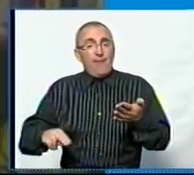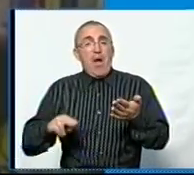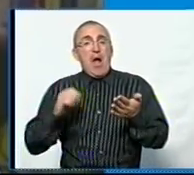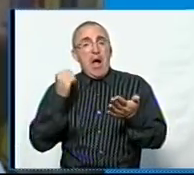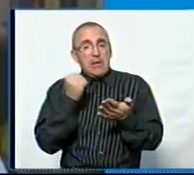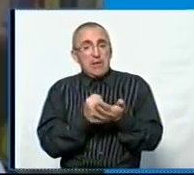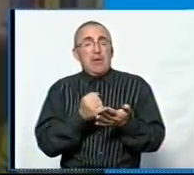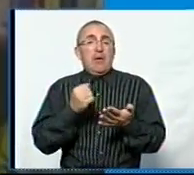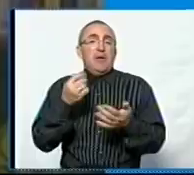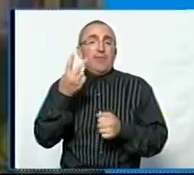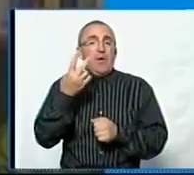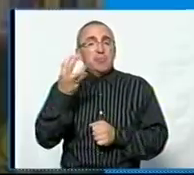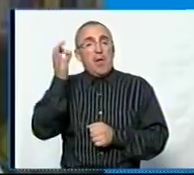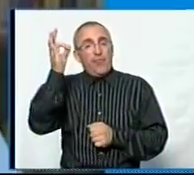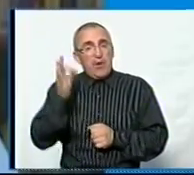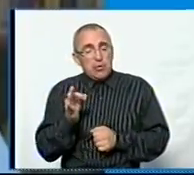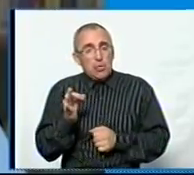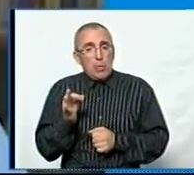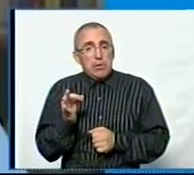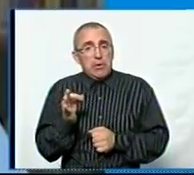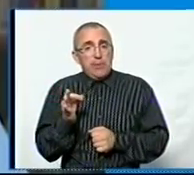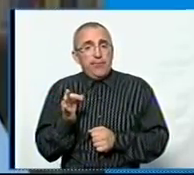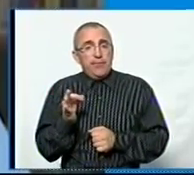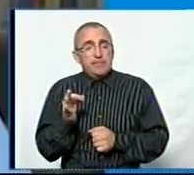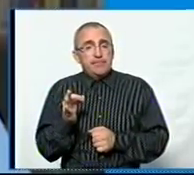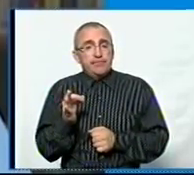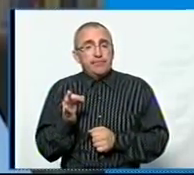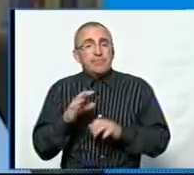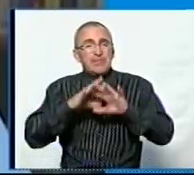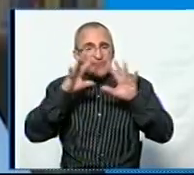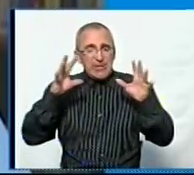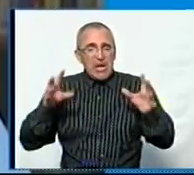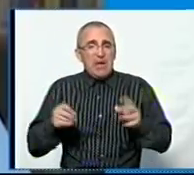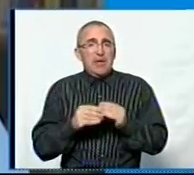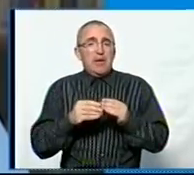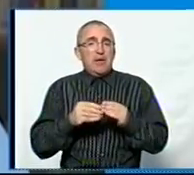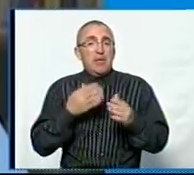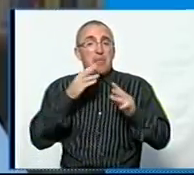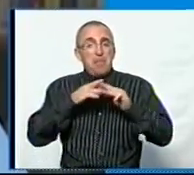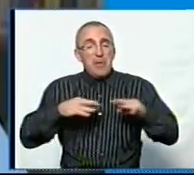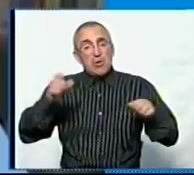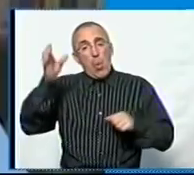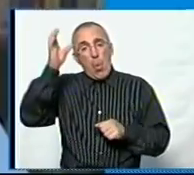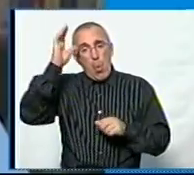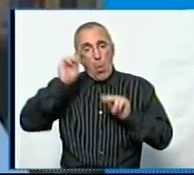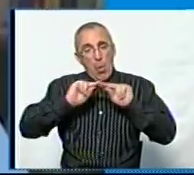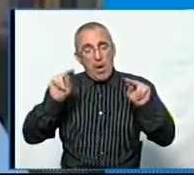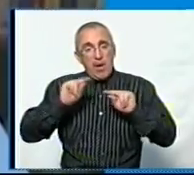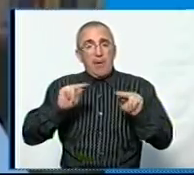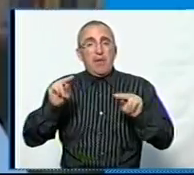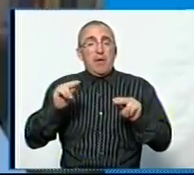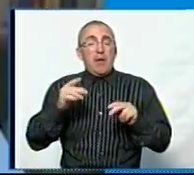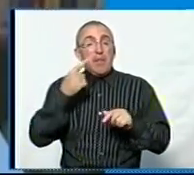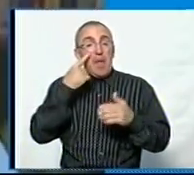сертифікація плюс 25%. І взагалі позиція Міністерства освіти і науки